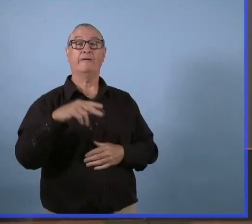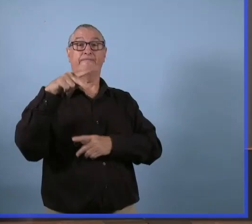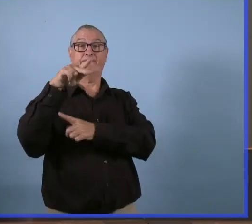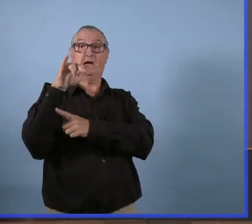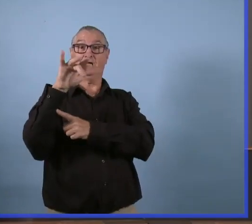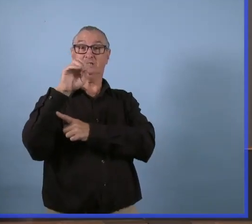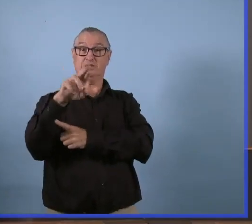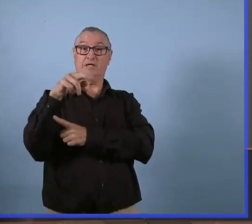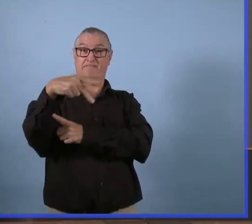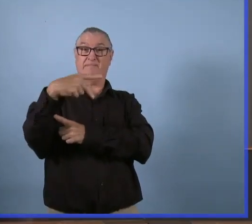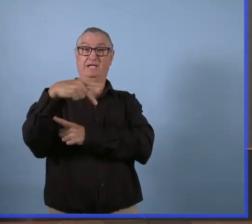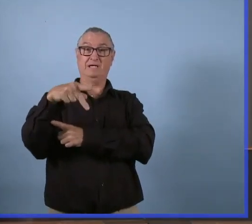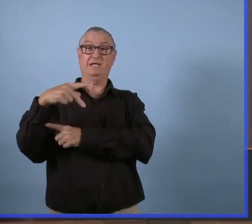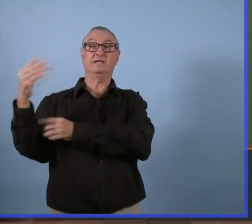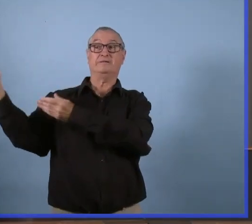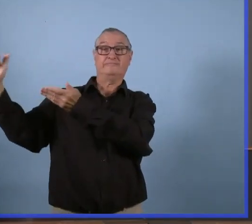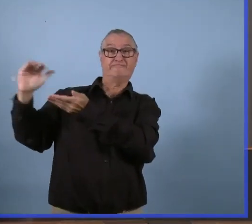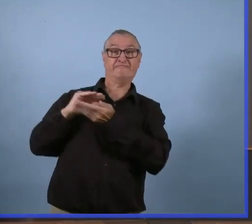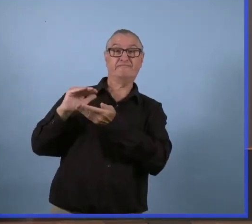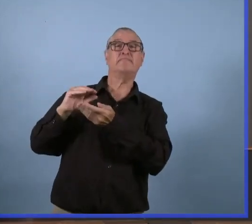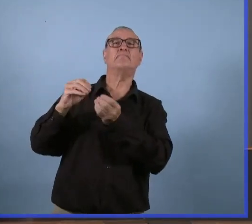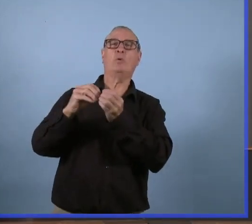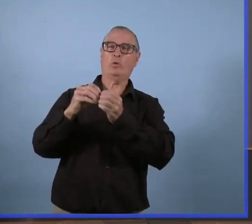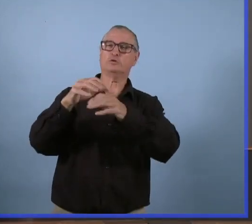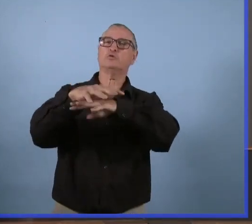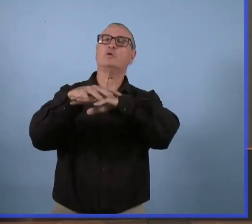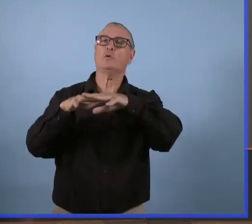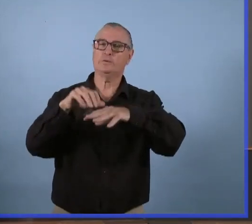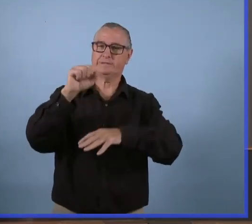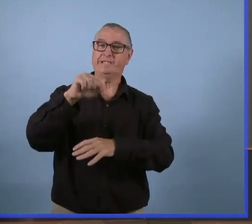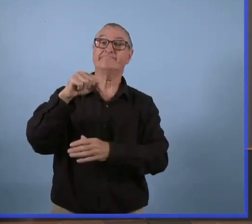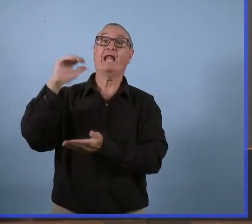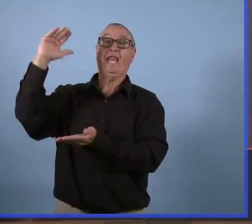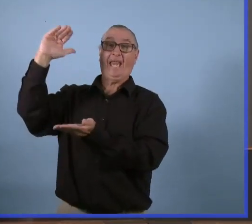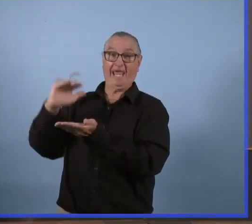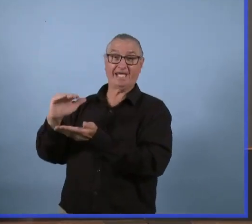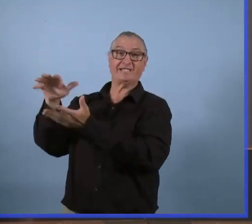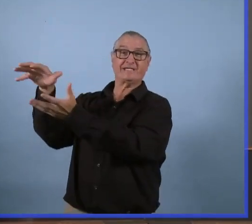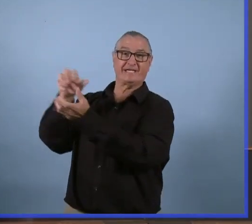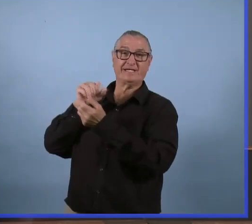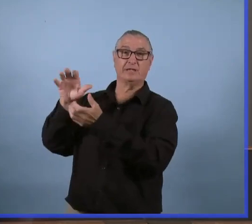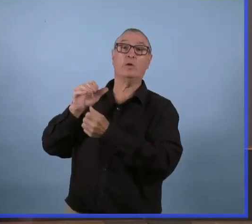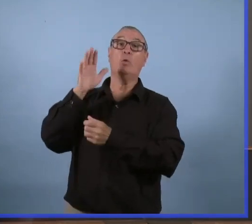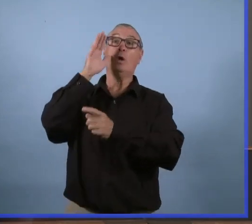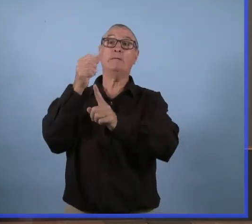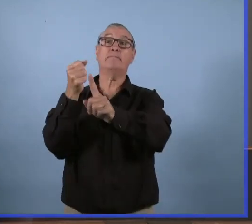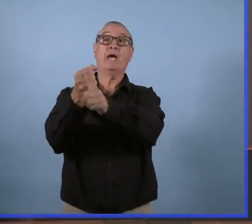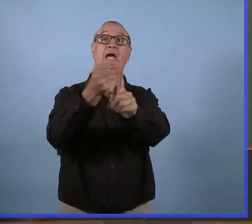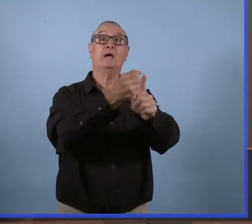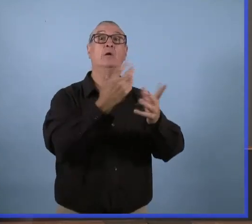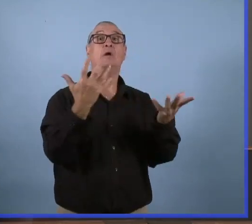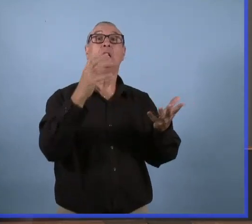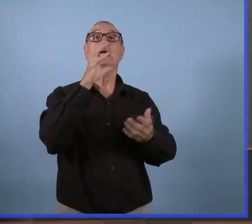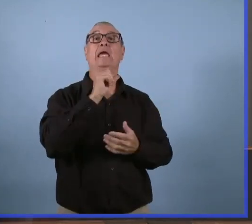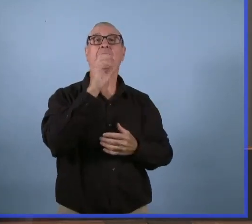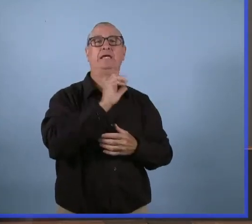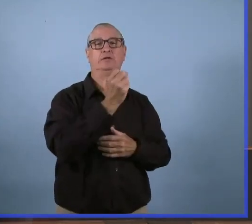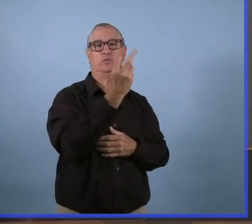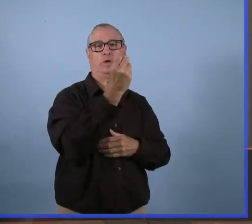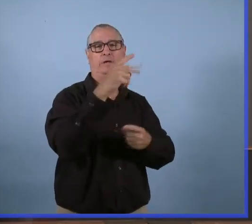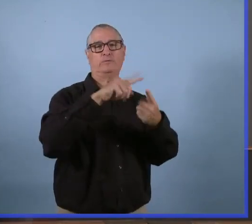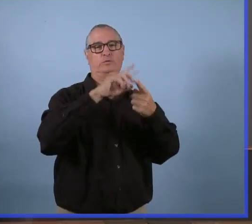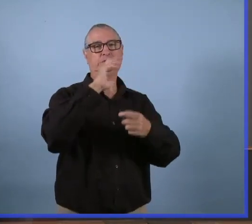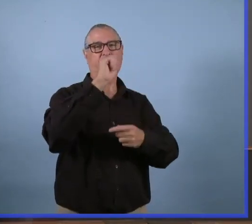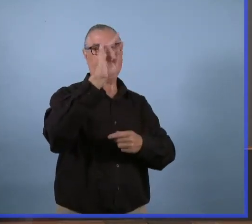Avec le ralentissement de l'arrivée de Pfizer, ça va avoir un impact sur la vaccination